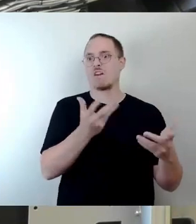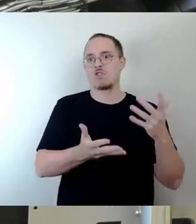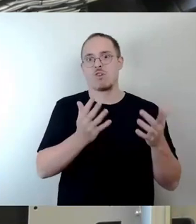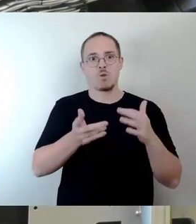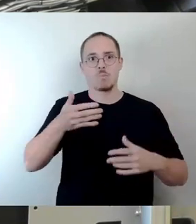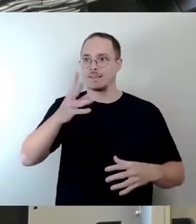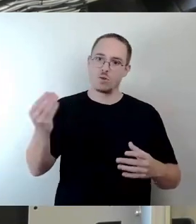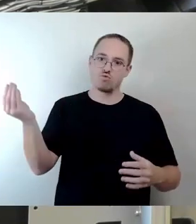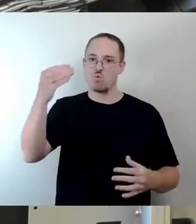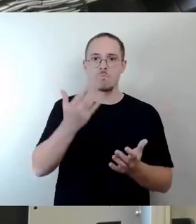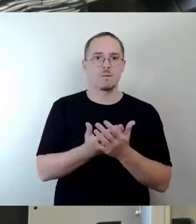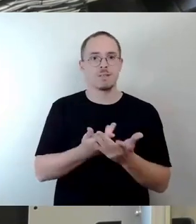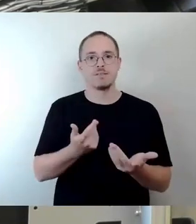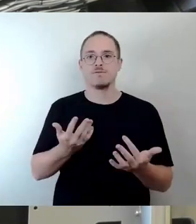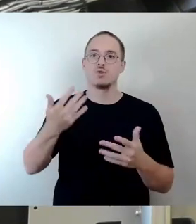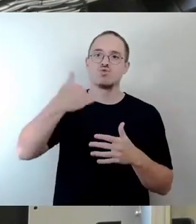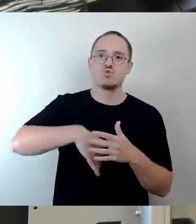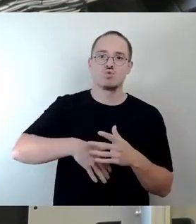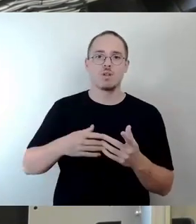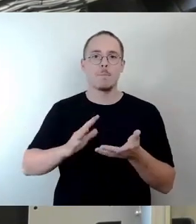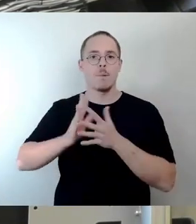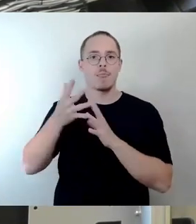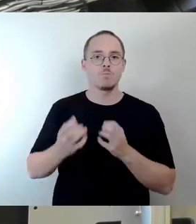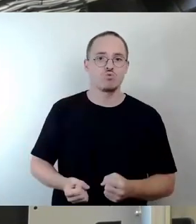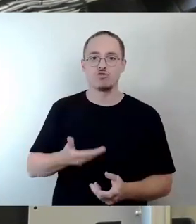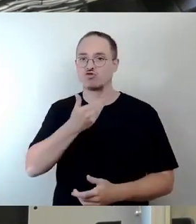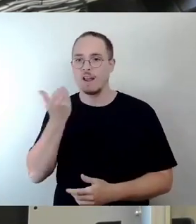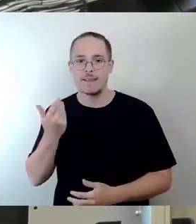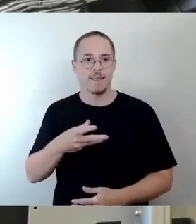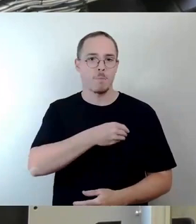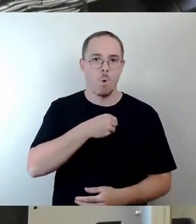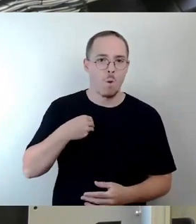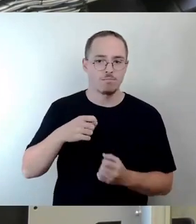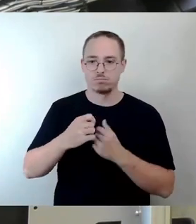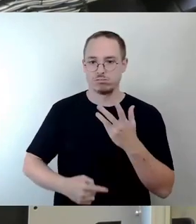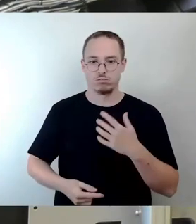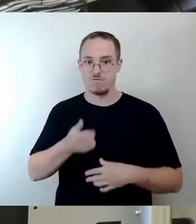Südbrandenburg, Tschechien, Polen kommen werden, soll er sich auf 156.000 verringern.